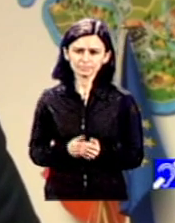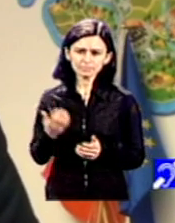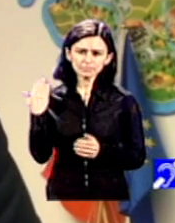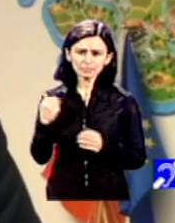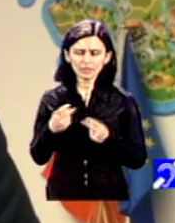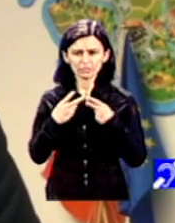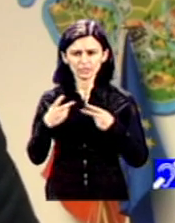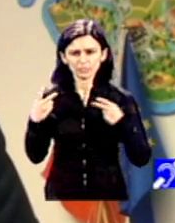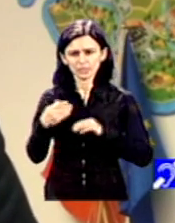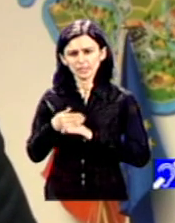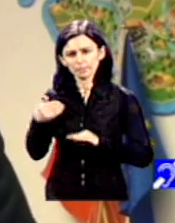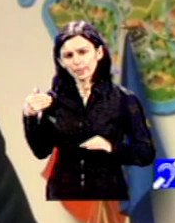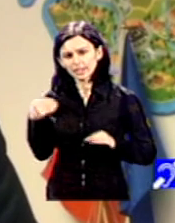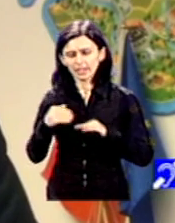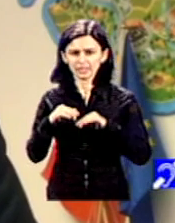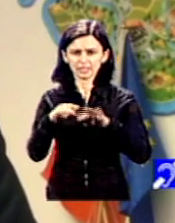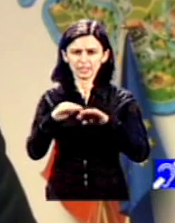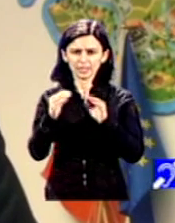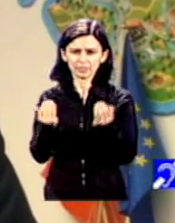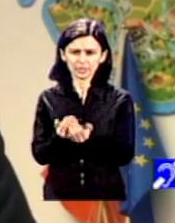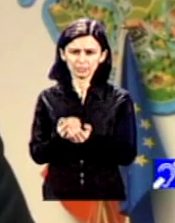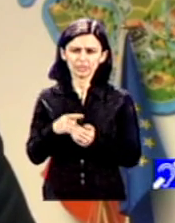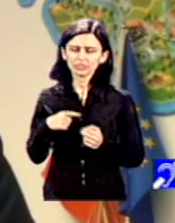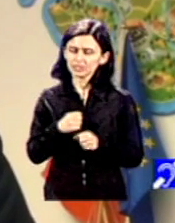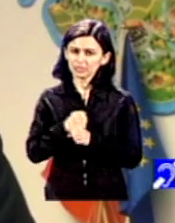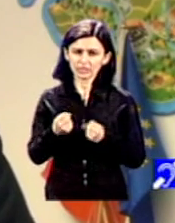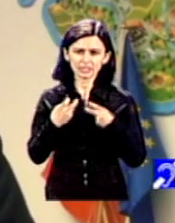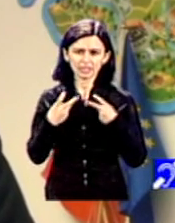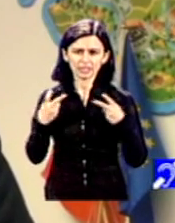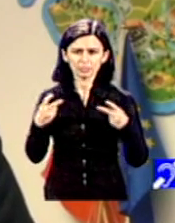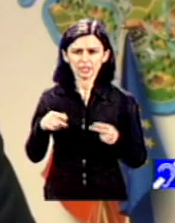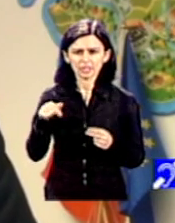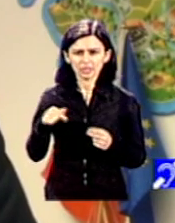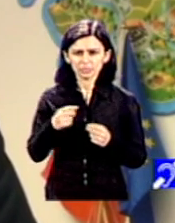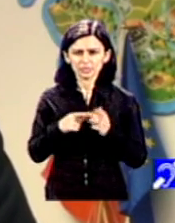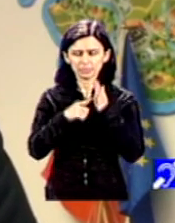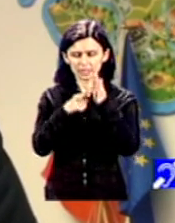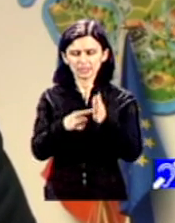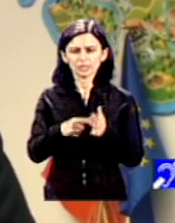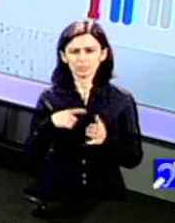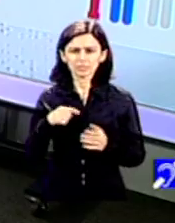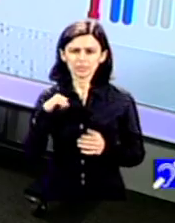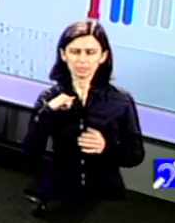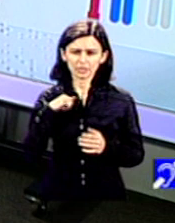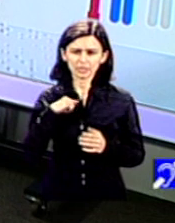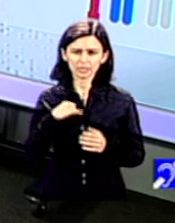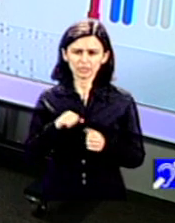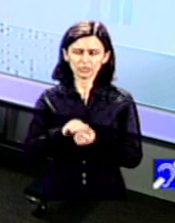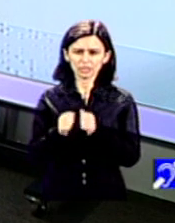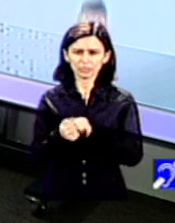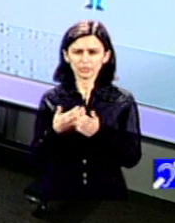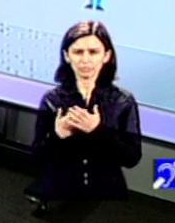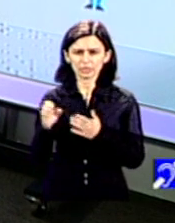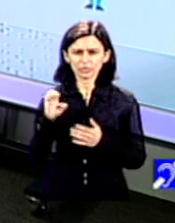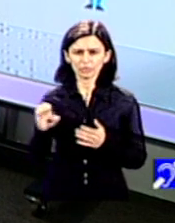de pandemie, cu atât mai important acum să putem arăta că ne pasă și că luptăm pentru o Europa în care toată lumea să aibă